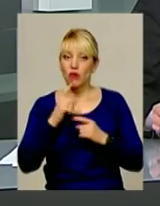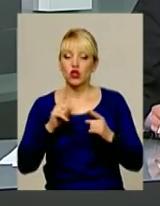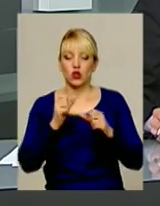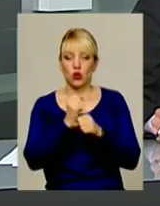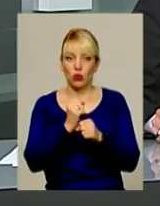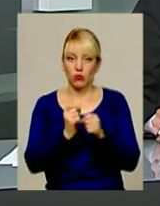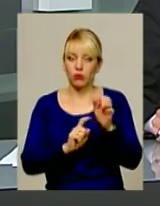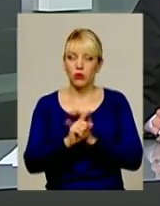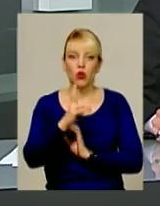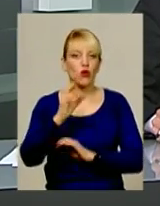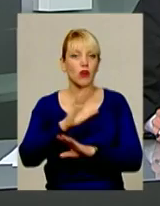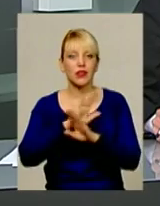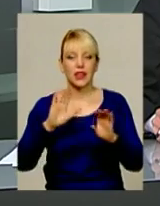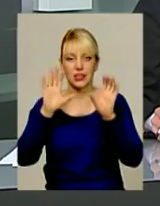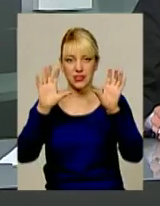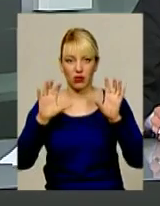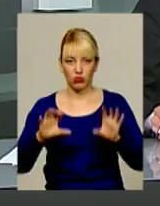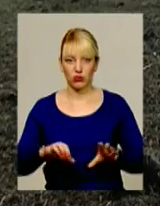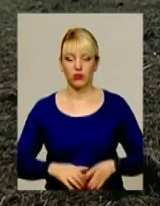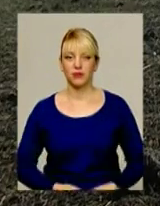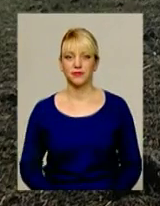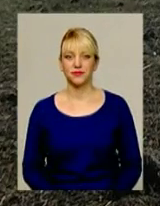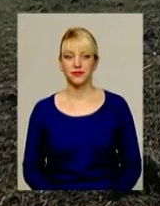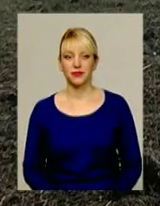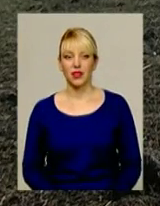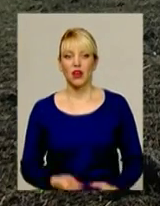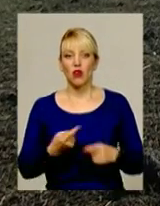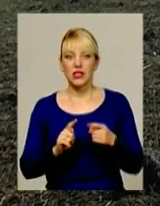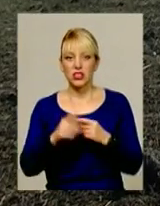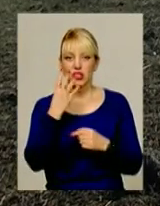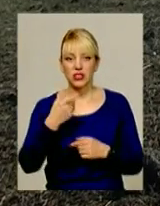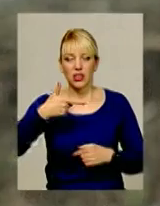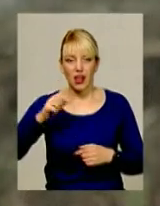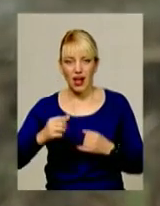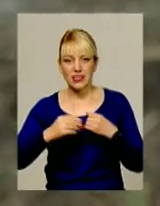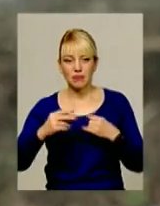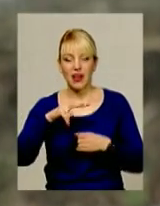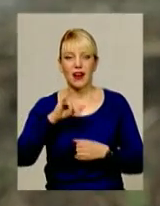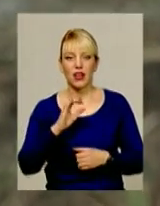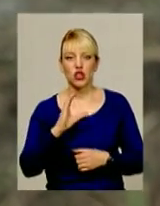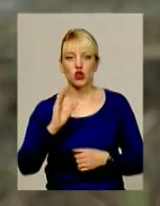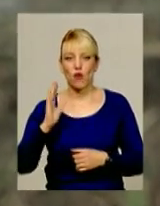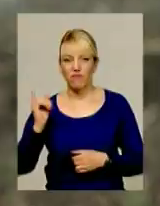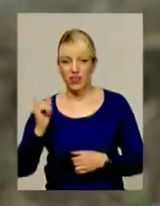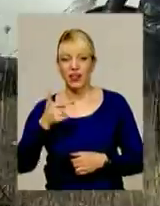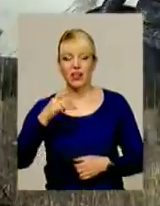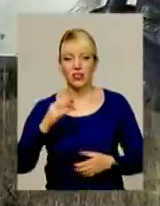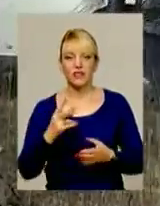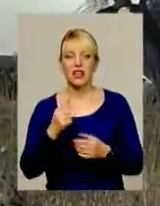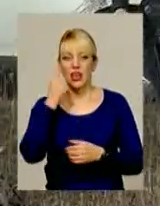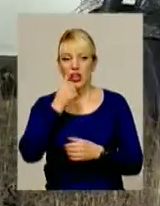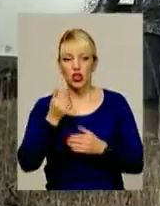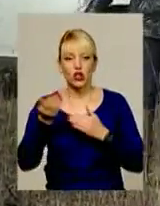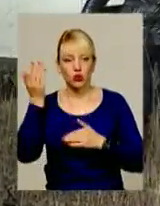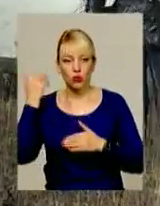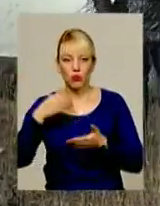незаконно. Подробиці вже замить. Ось ці чотири гектари землі у лісових Гринівцях рік тому придбали кілька осіб.